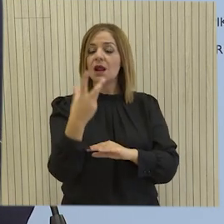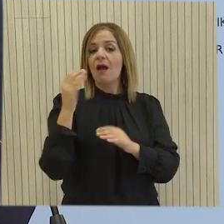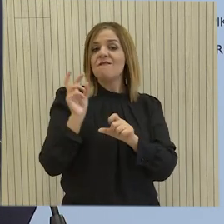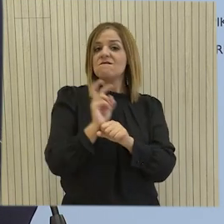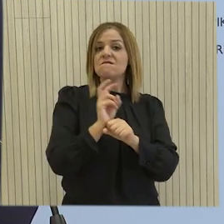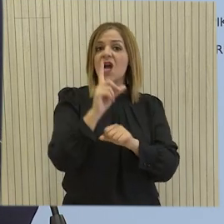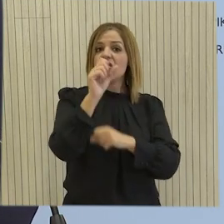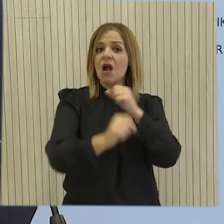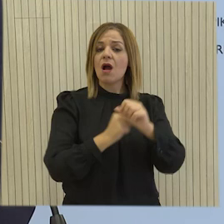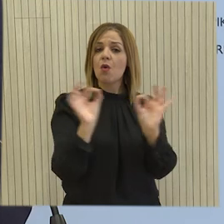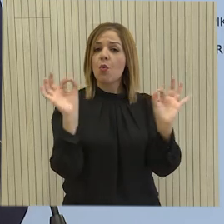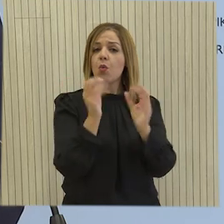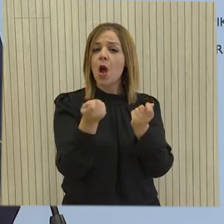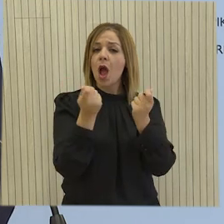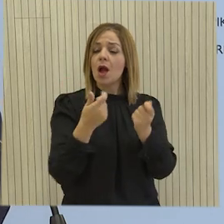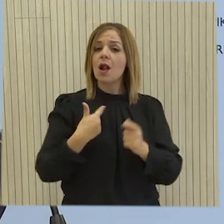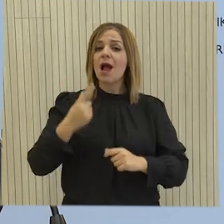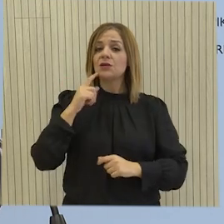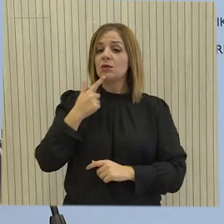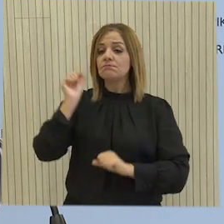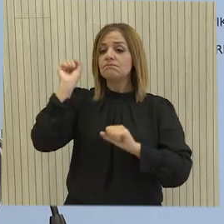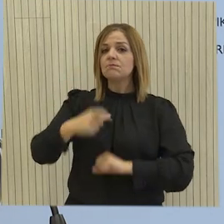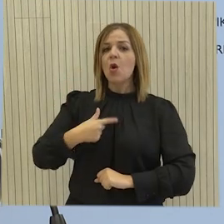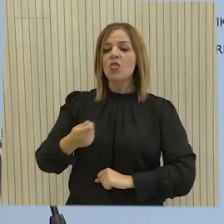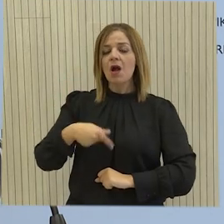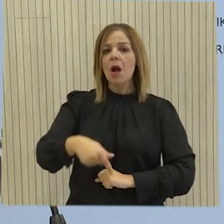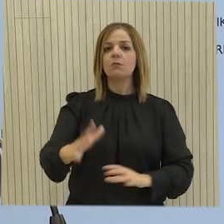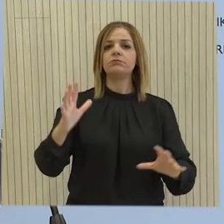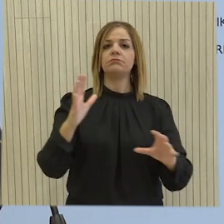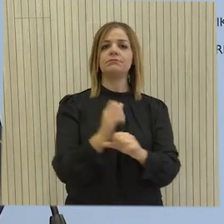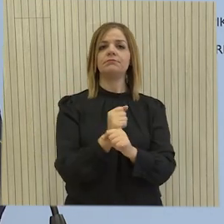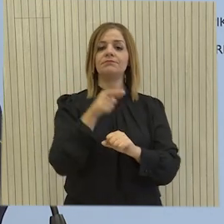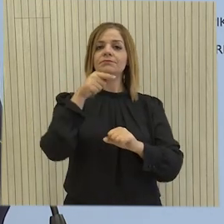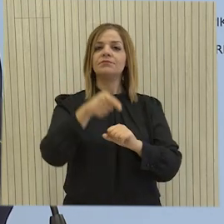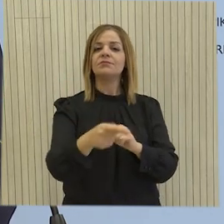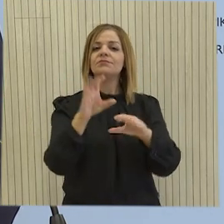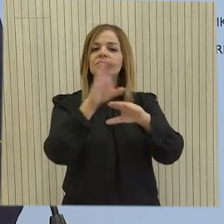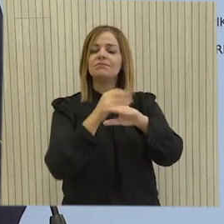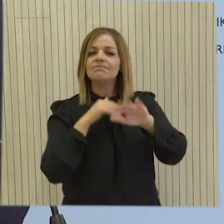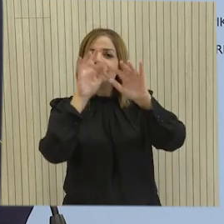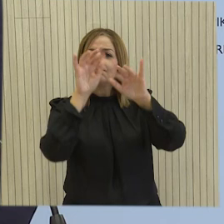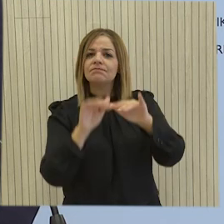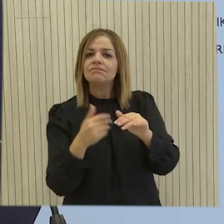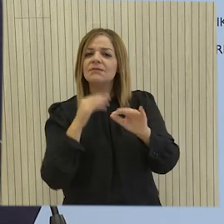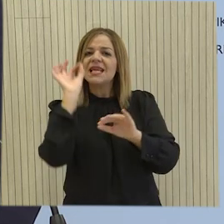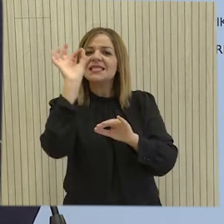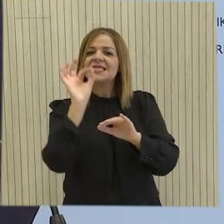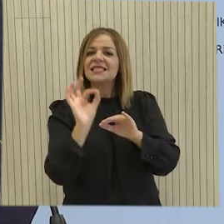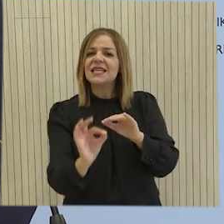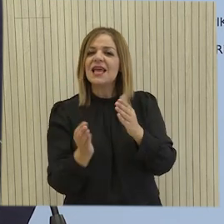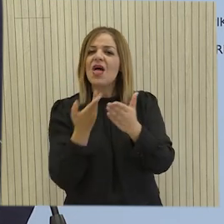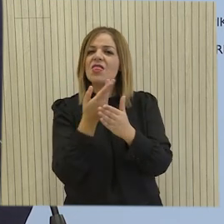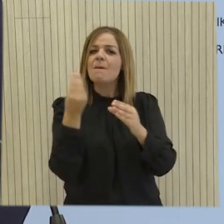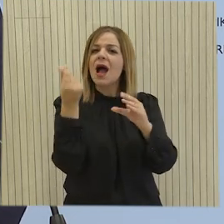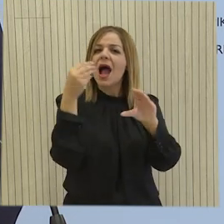εδώ και μια δεκαετία και προεκλογική δέσμευση του Πρόεδρου Χριστοδουλίδη. Μεσό της υπηρεσίας, ο χρήστης θα μπορεί να υποβάλει στοιχεία για απομοιώσεις